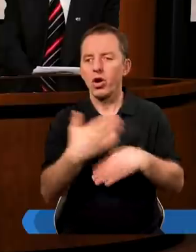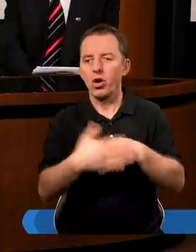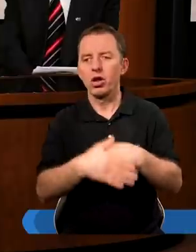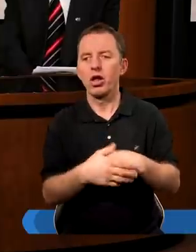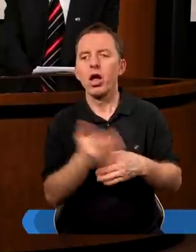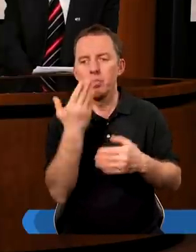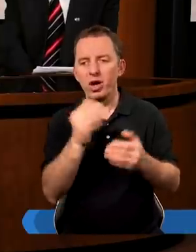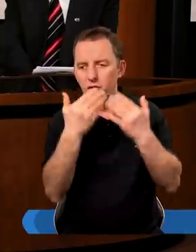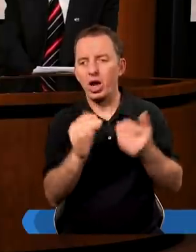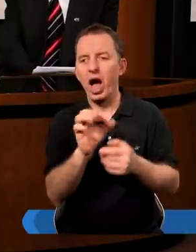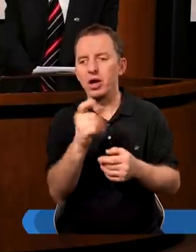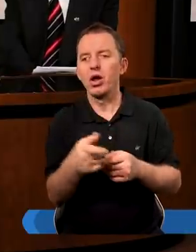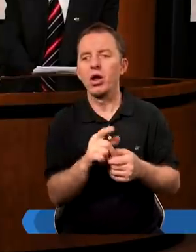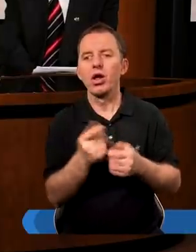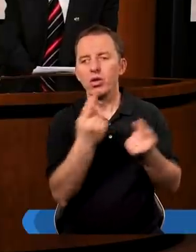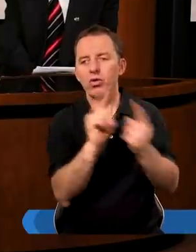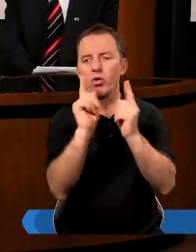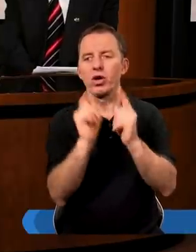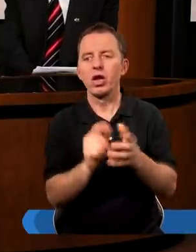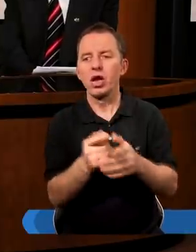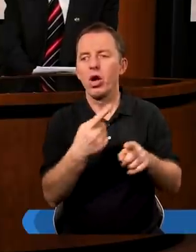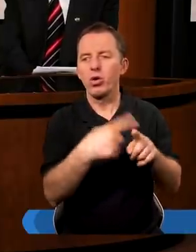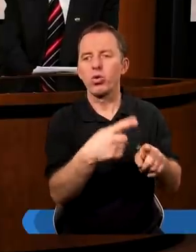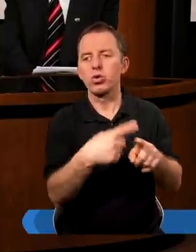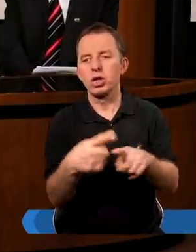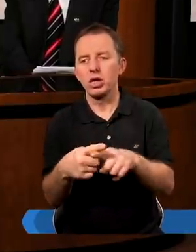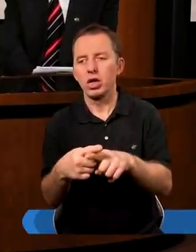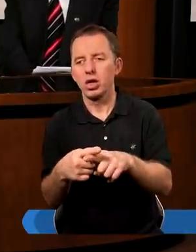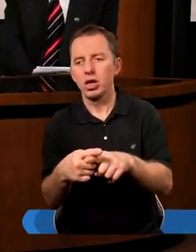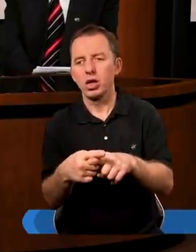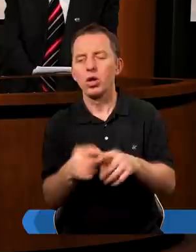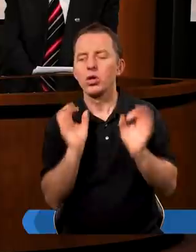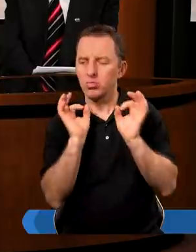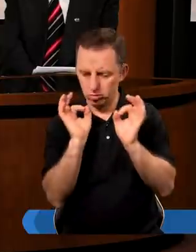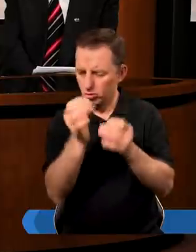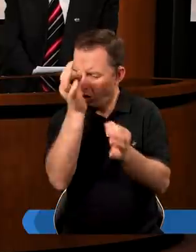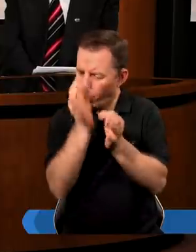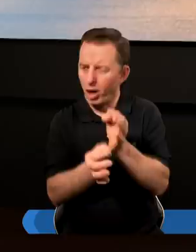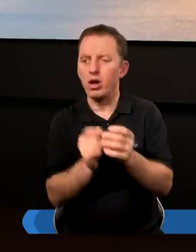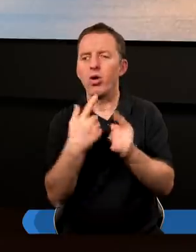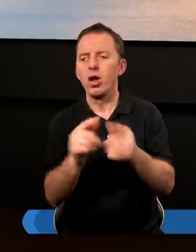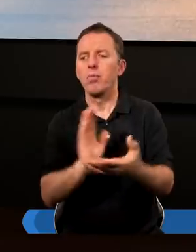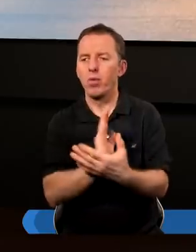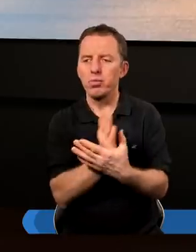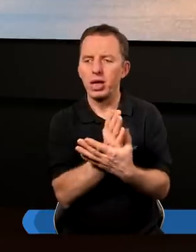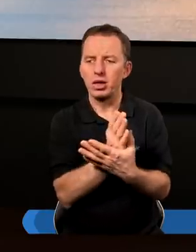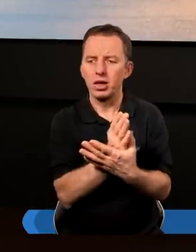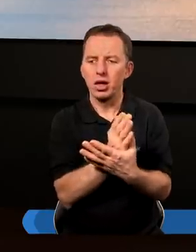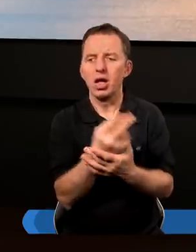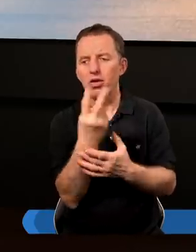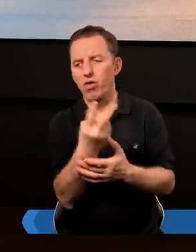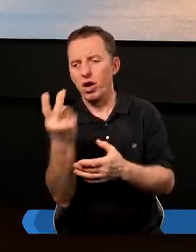Dziękuję. Bardzo dziękuję, Aniu, że zwróciłaś uwagę na różnicę, subtelną różnicę pomiędzy